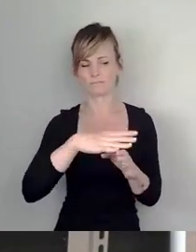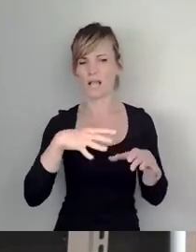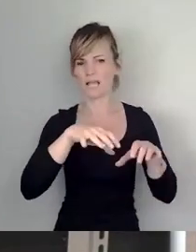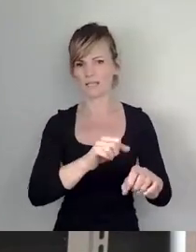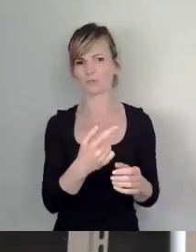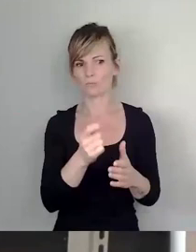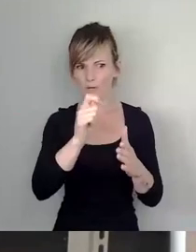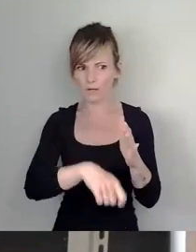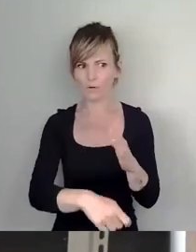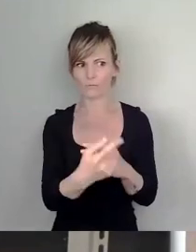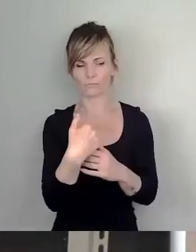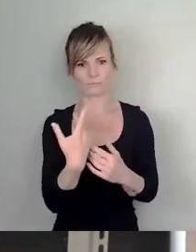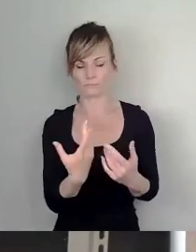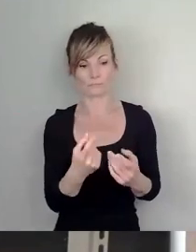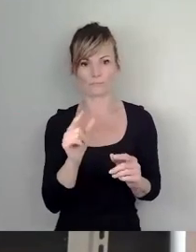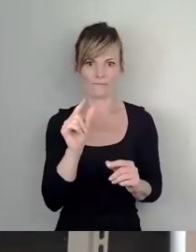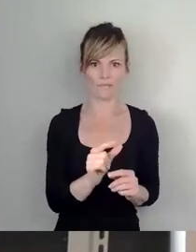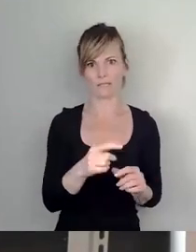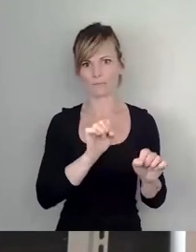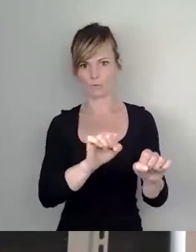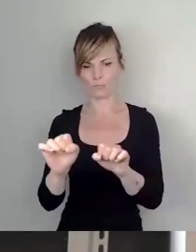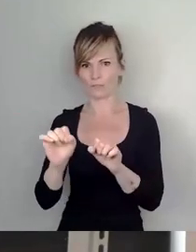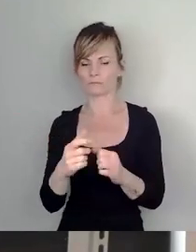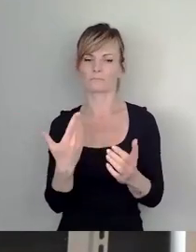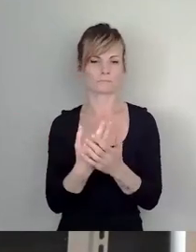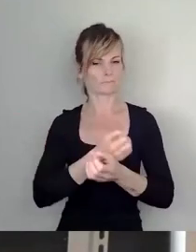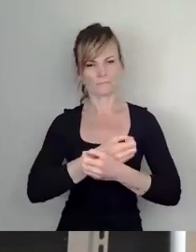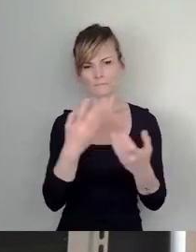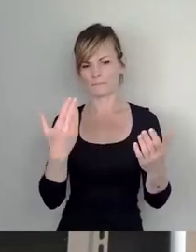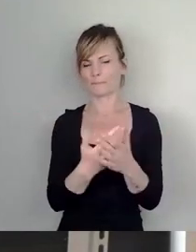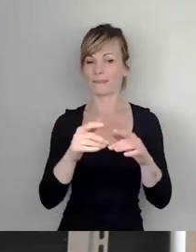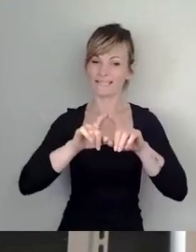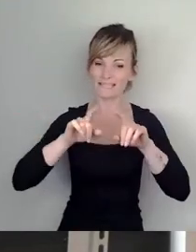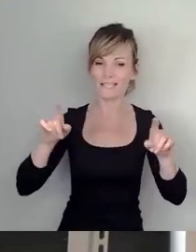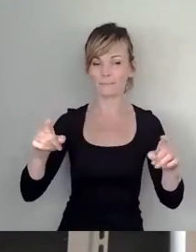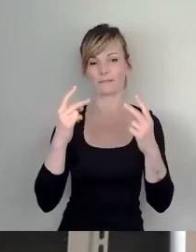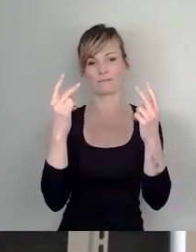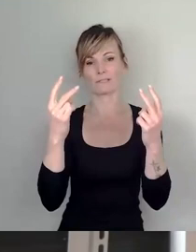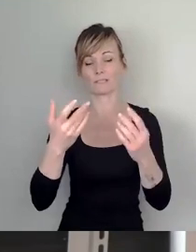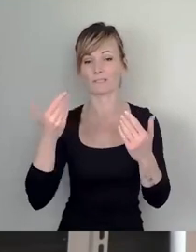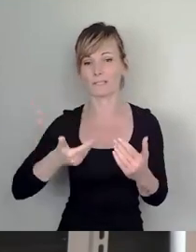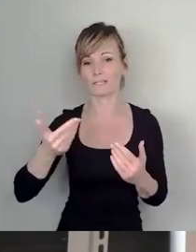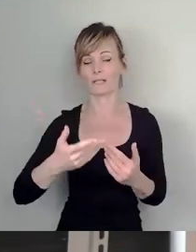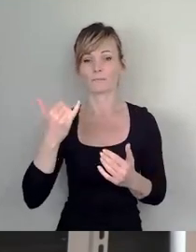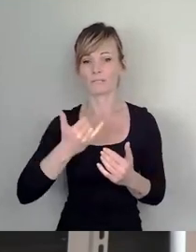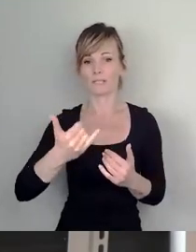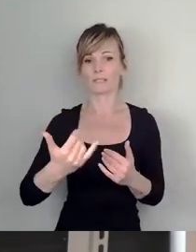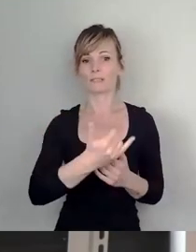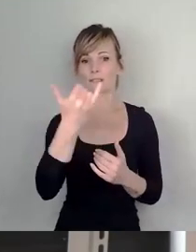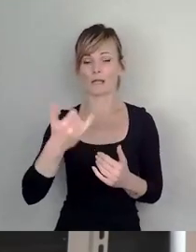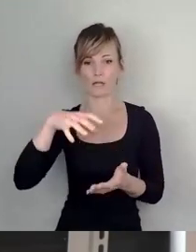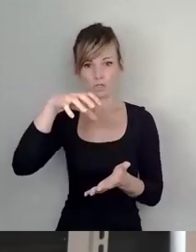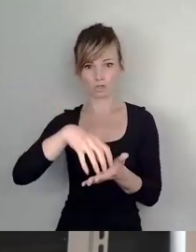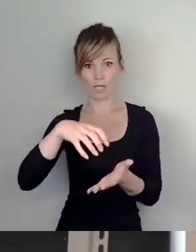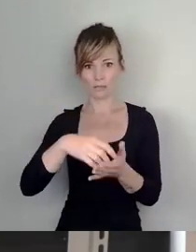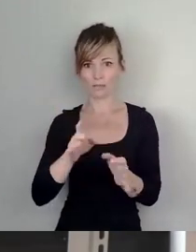Sprache. Durch die fehlende Priorisierung dieses wichtigen Themas verliert die Stadt Jahr für Jahr Einwohner, insbesondere junge Familien an angrenzende Gemeinden.